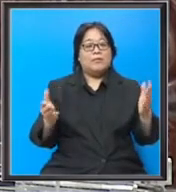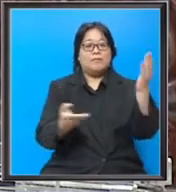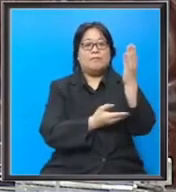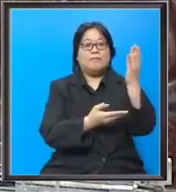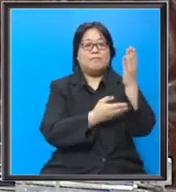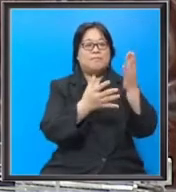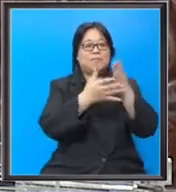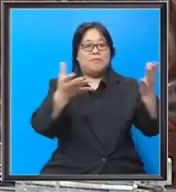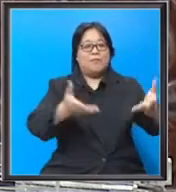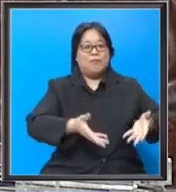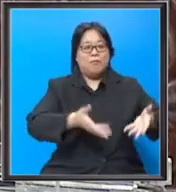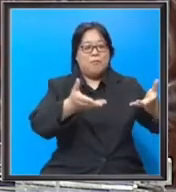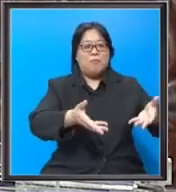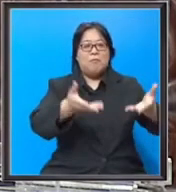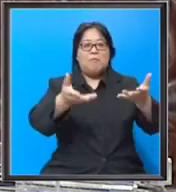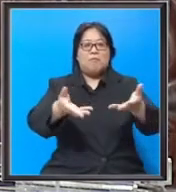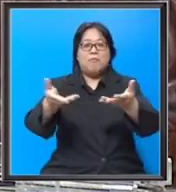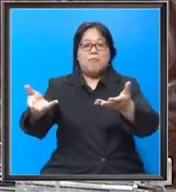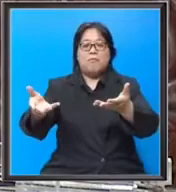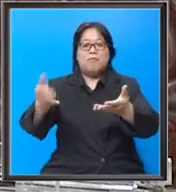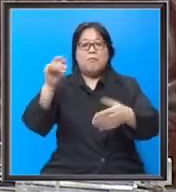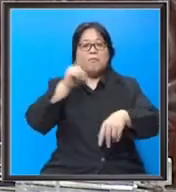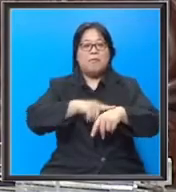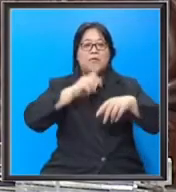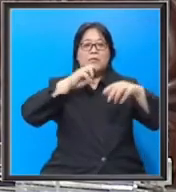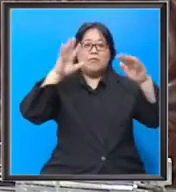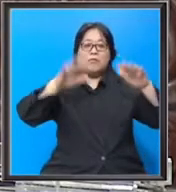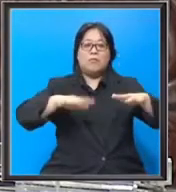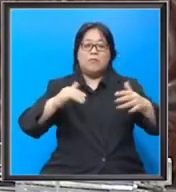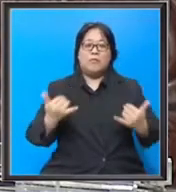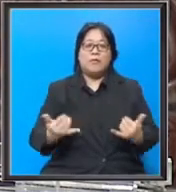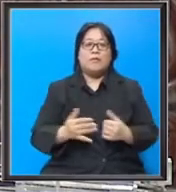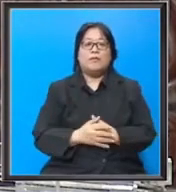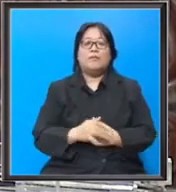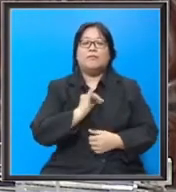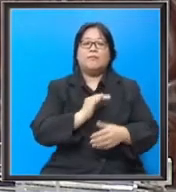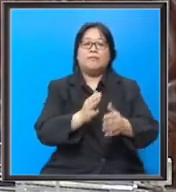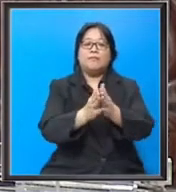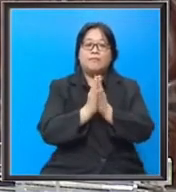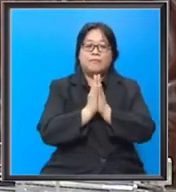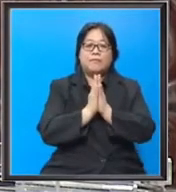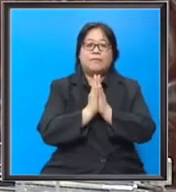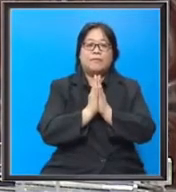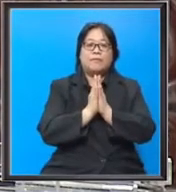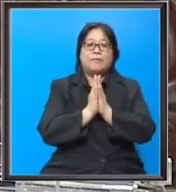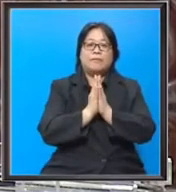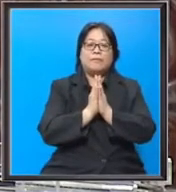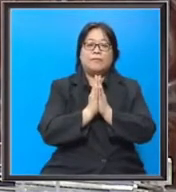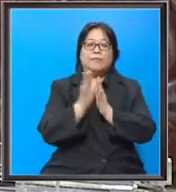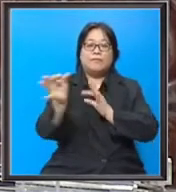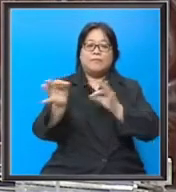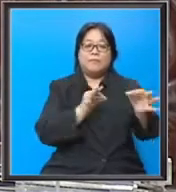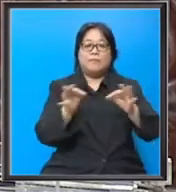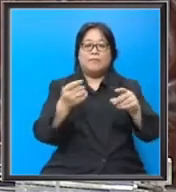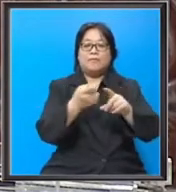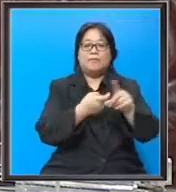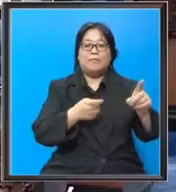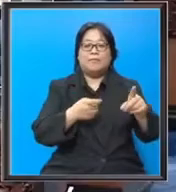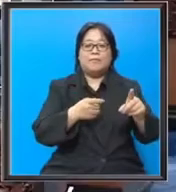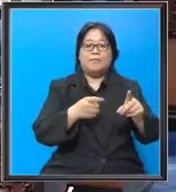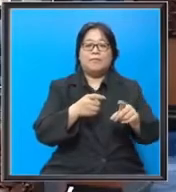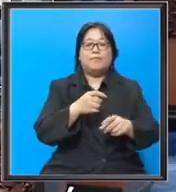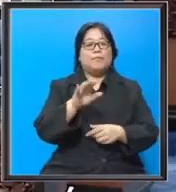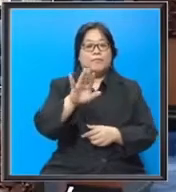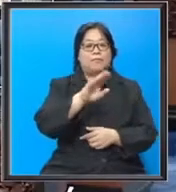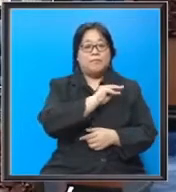itu terapung dekat sana waktu-waktu musim tungkujuh begini. Saya mohon pencerahan daripada Ya